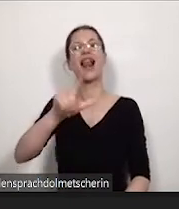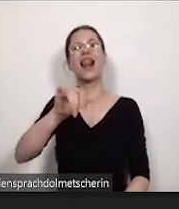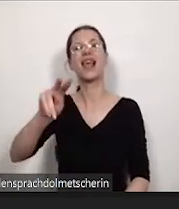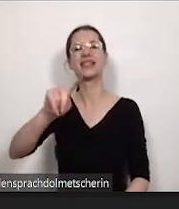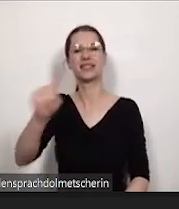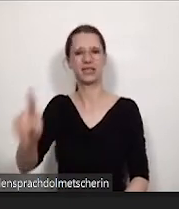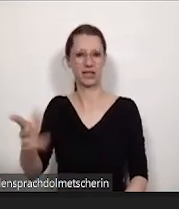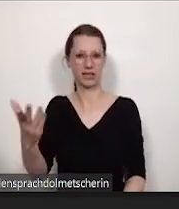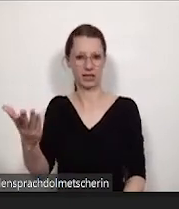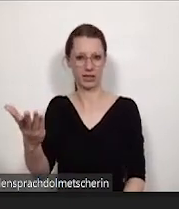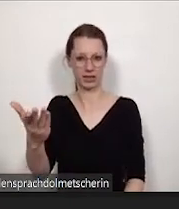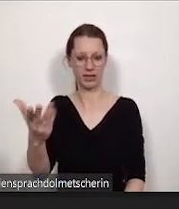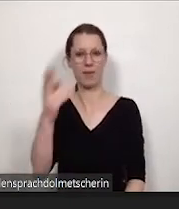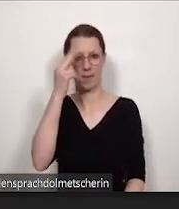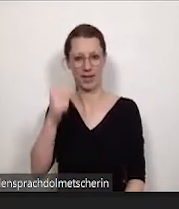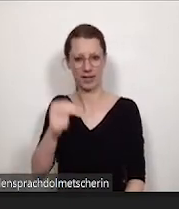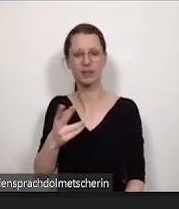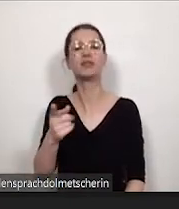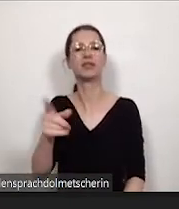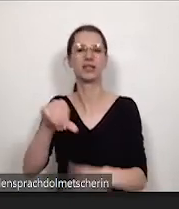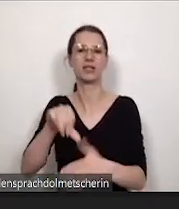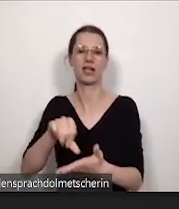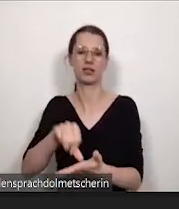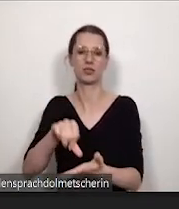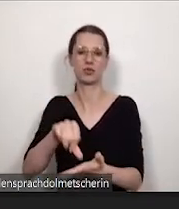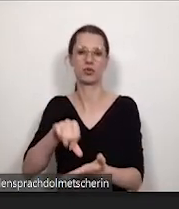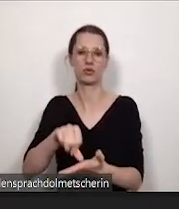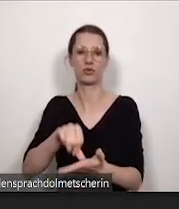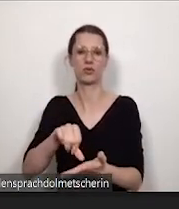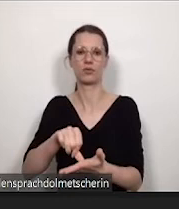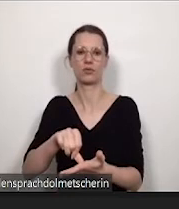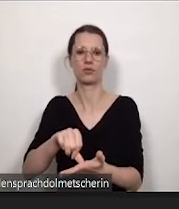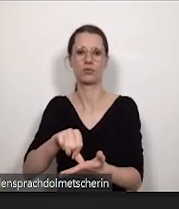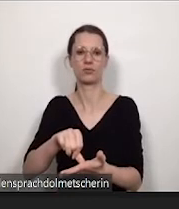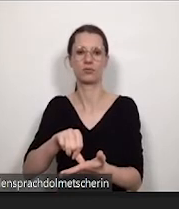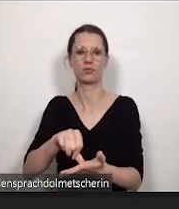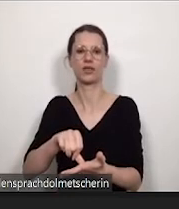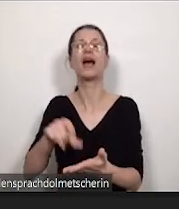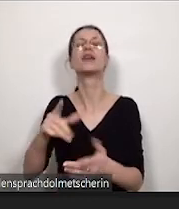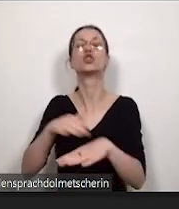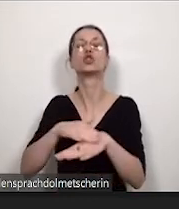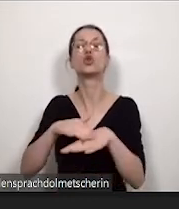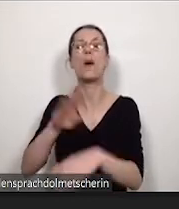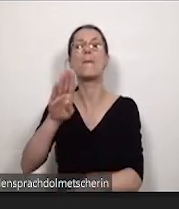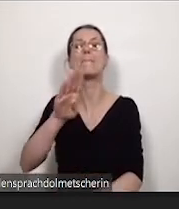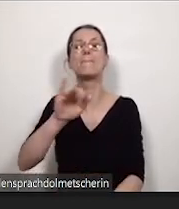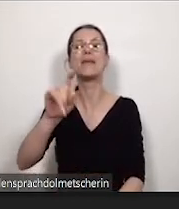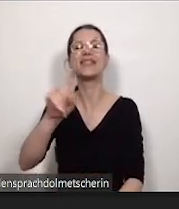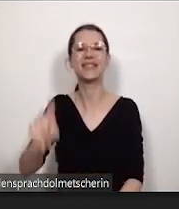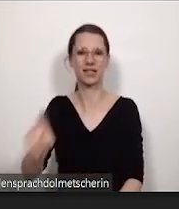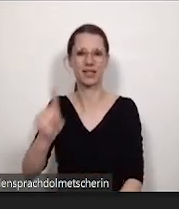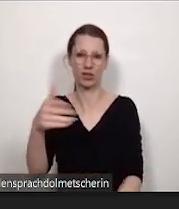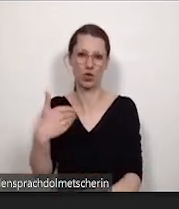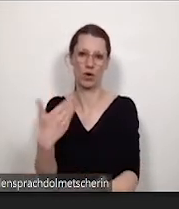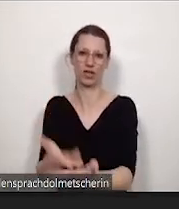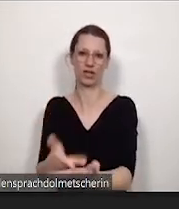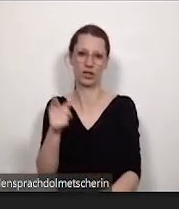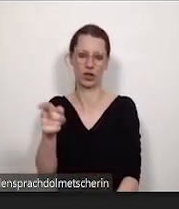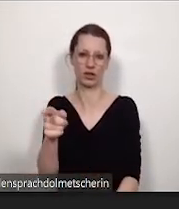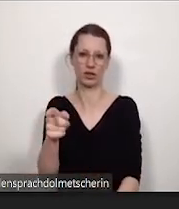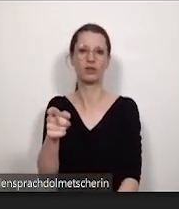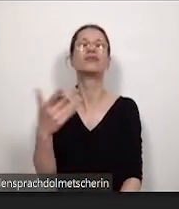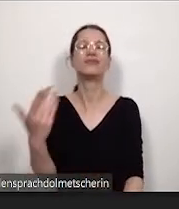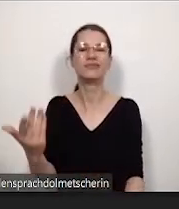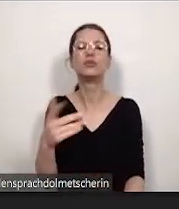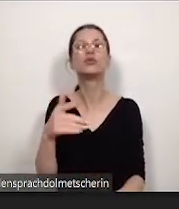im Blinden-Zentrum für blinde und sehbehinderte Studierende. Und auch das Angebot des Blitzes zum Beispiel zu